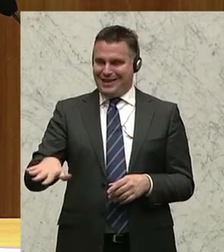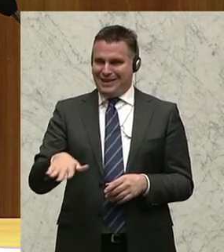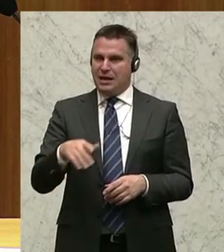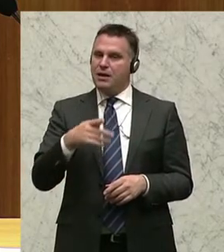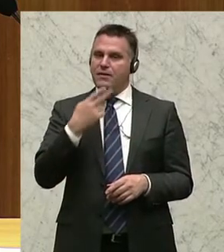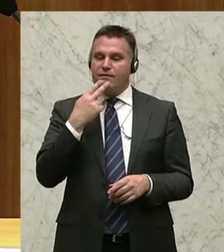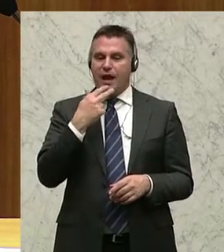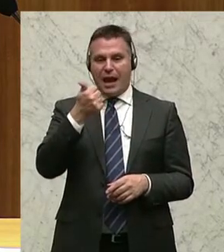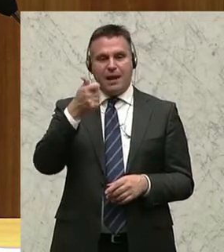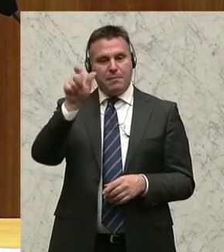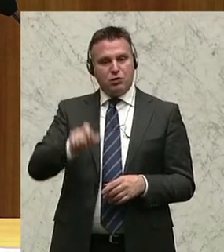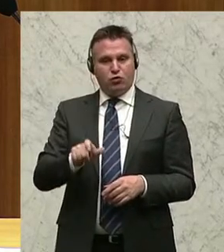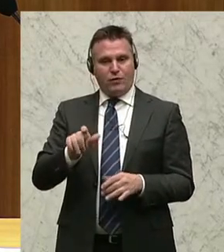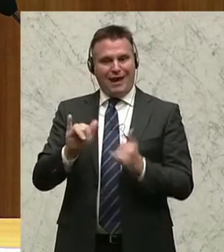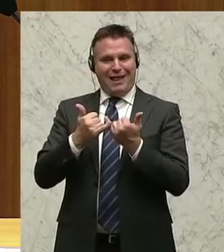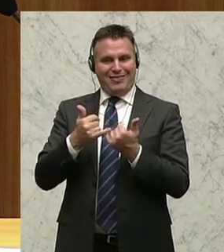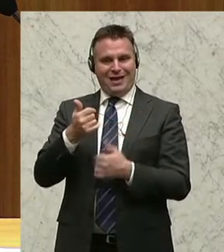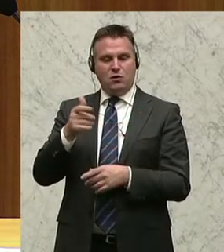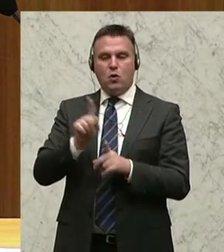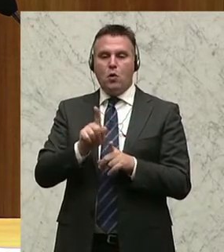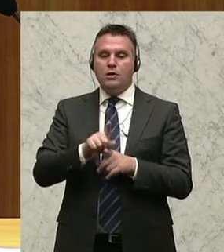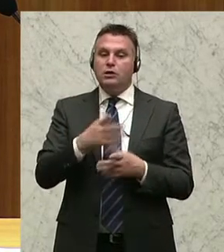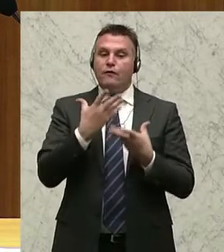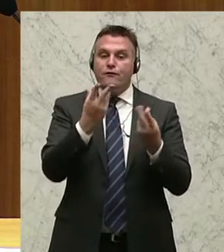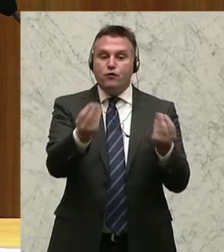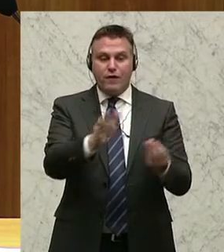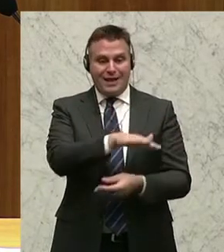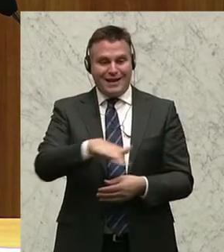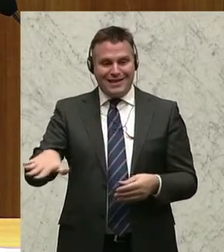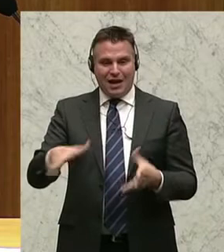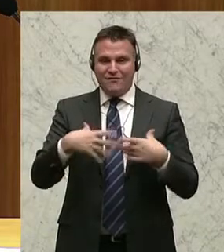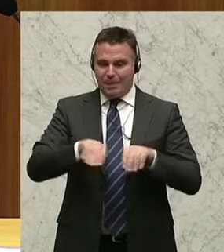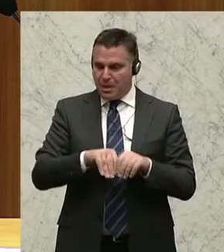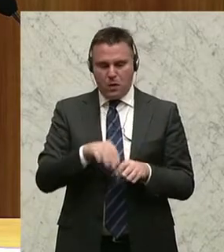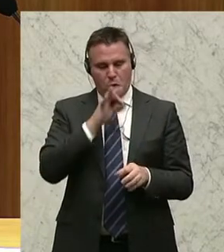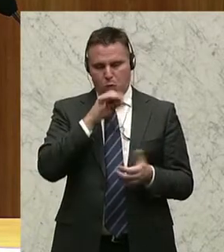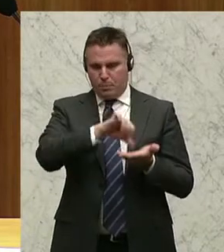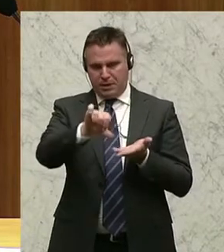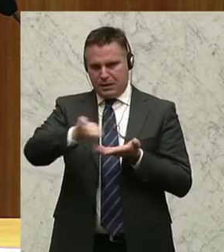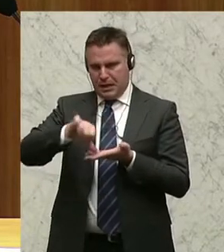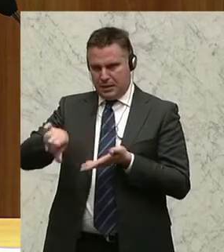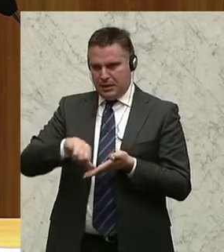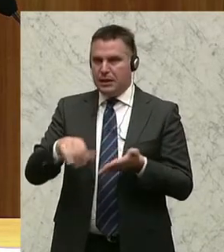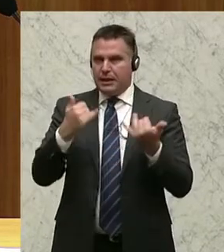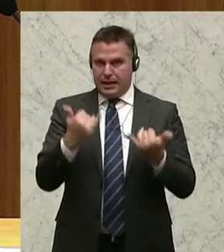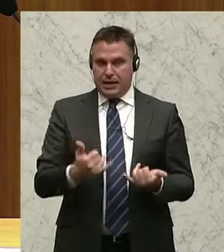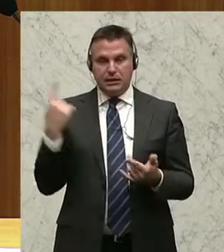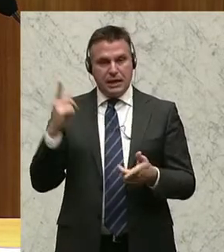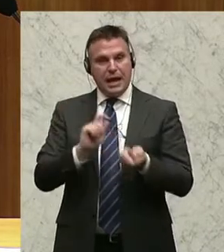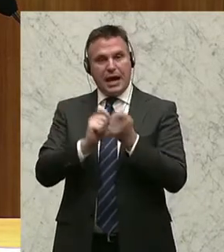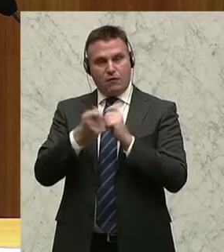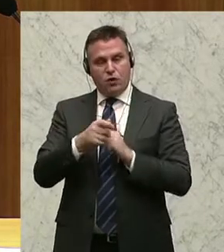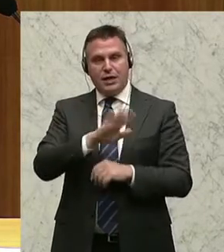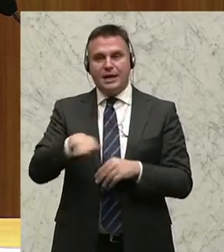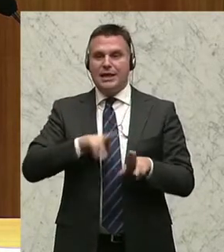ihren Elternhaushalten und kinderreichen Familien. Frau Bundesminister, die zuletzt beschlossene Reform des